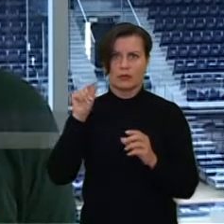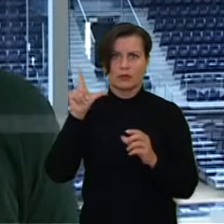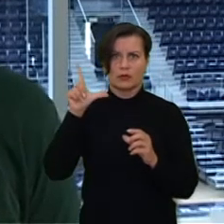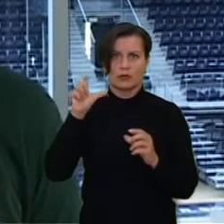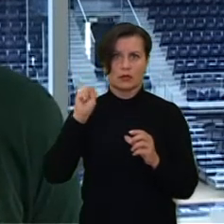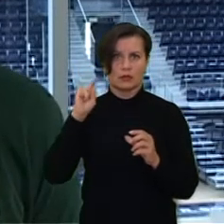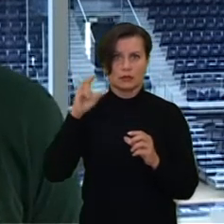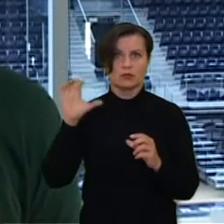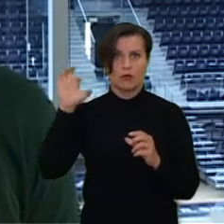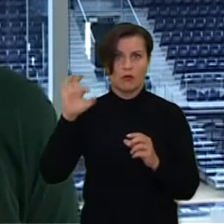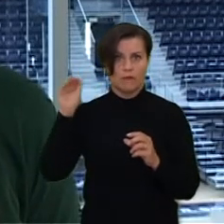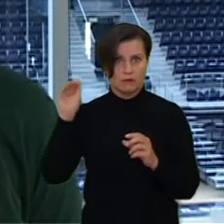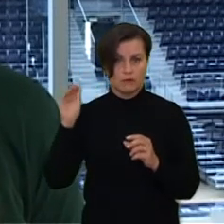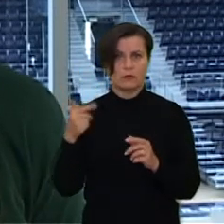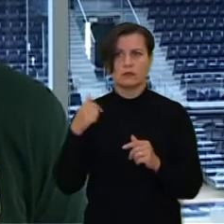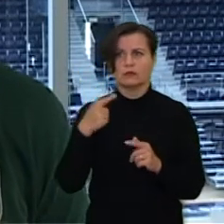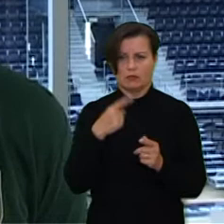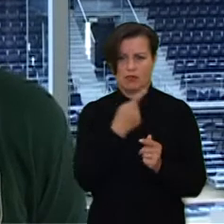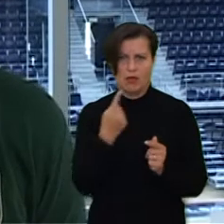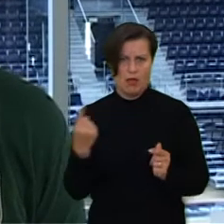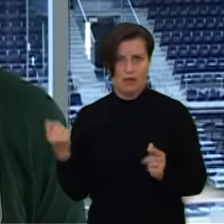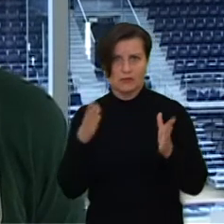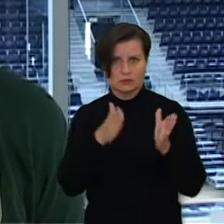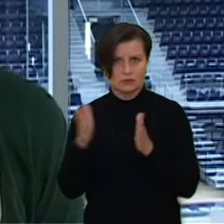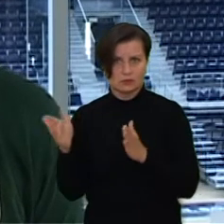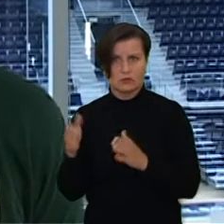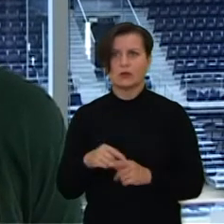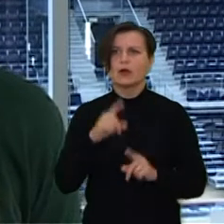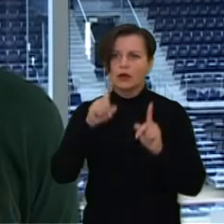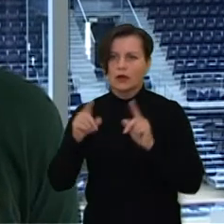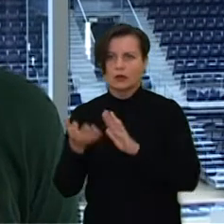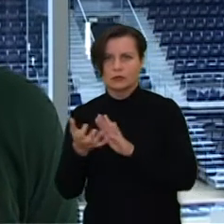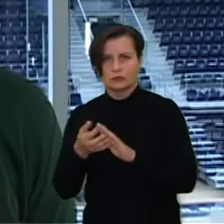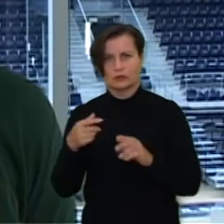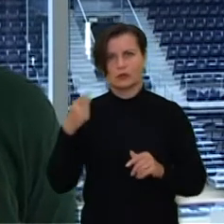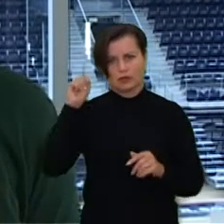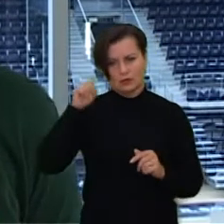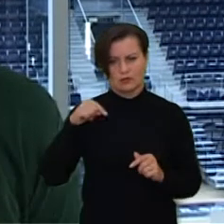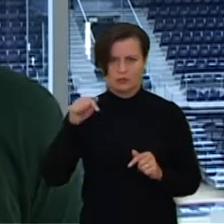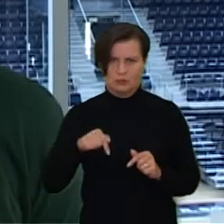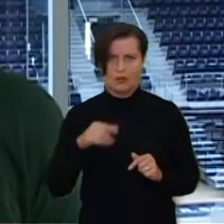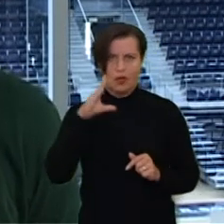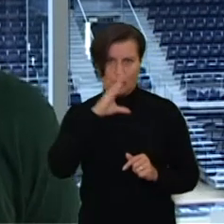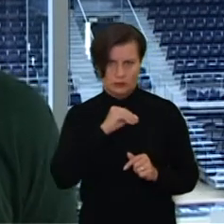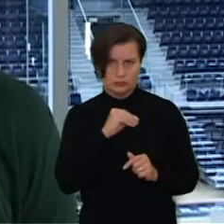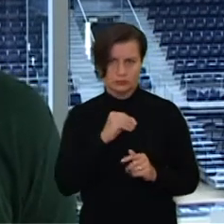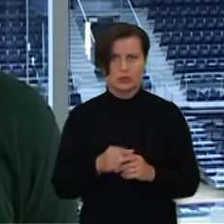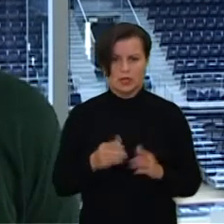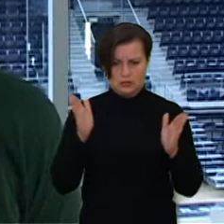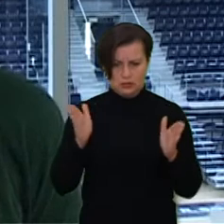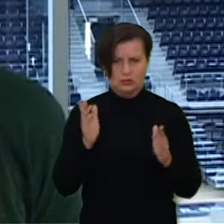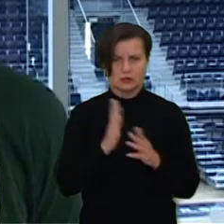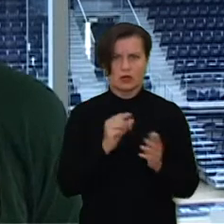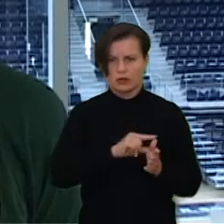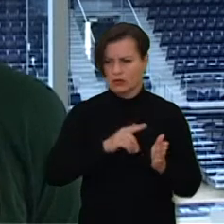tai vis trūksta, tikiuosi, gal šį sezoną pavyks. Sungus sakyti, nes sezonas ilgas